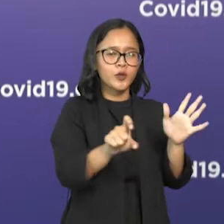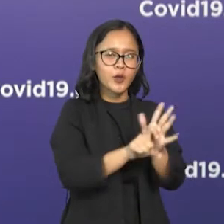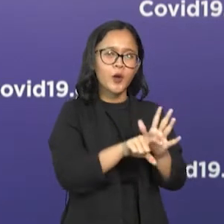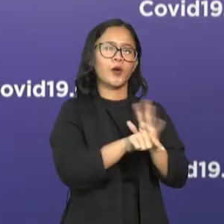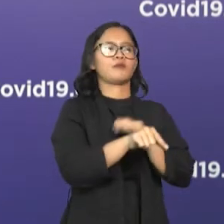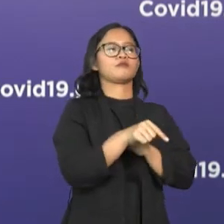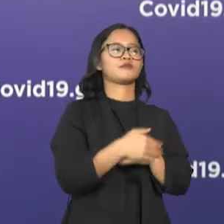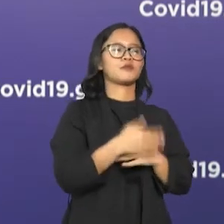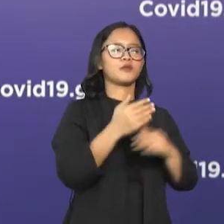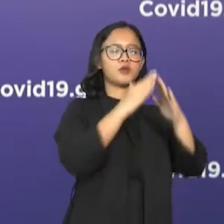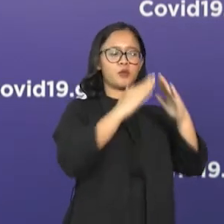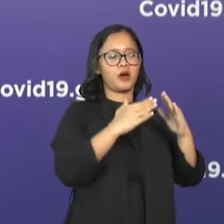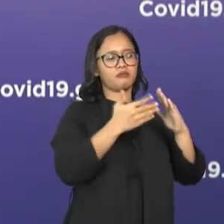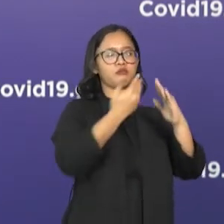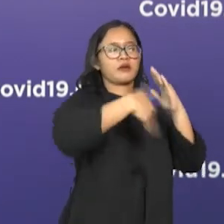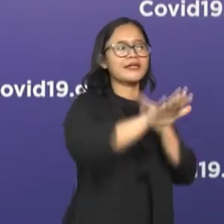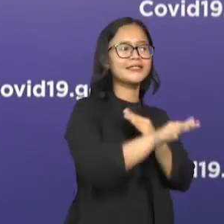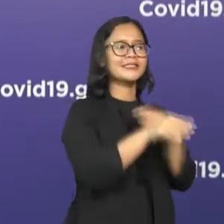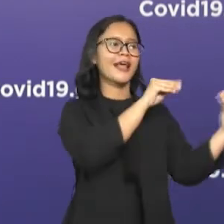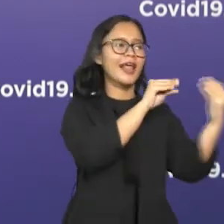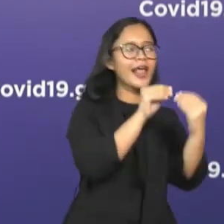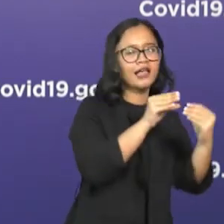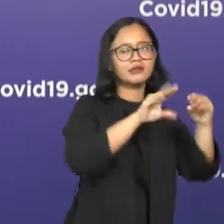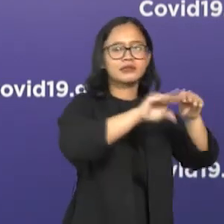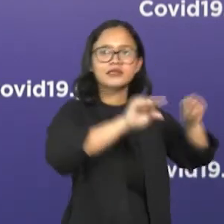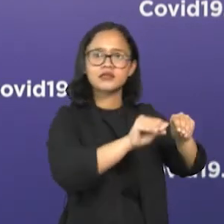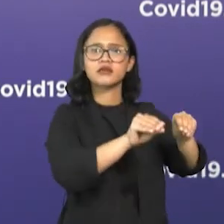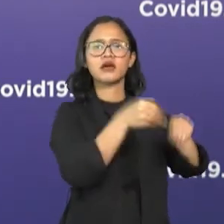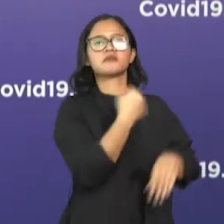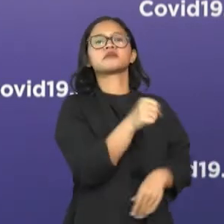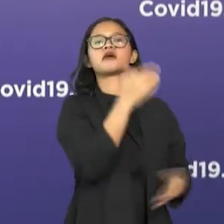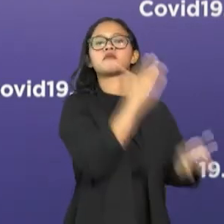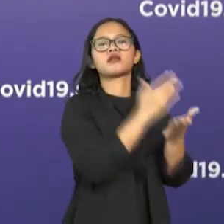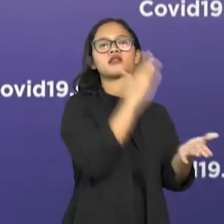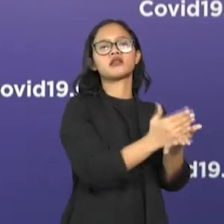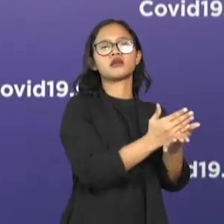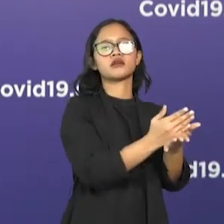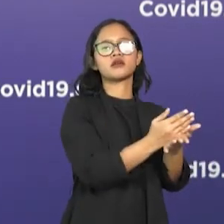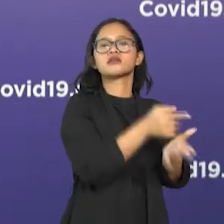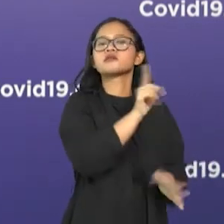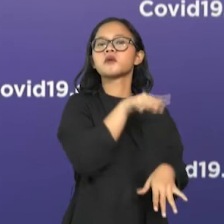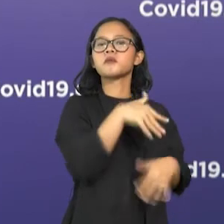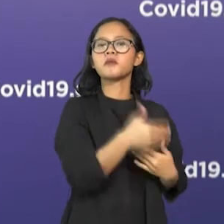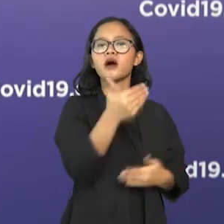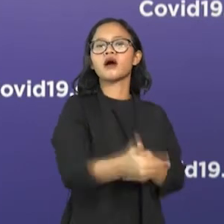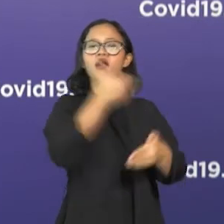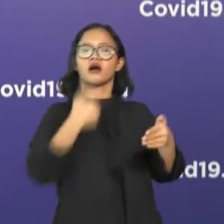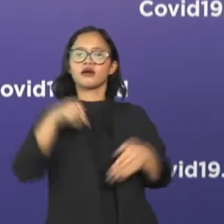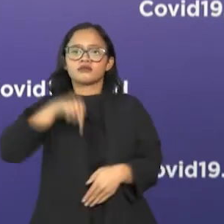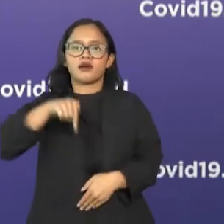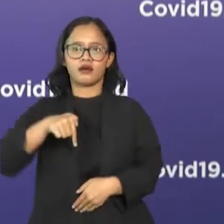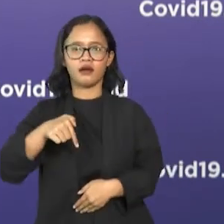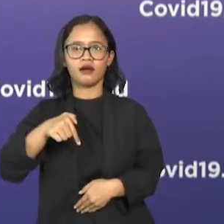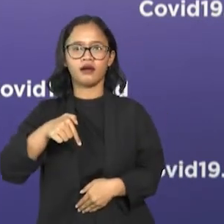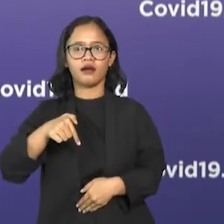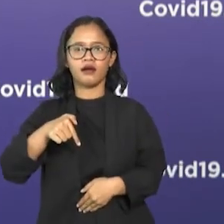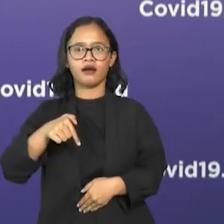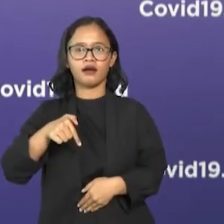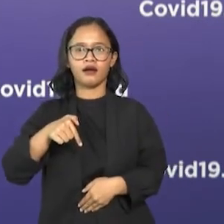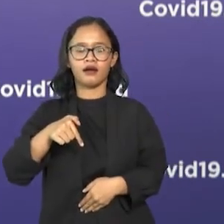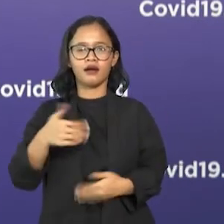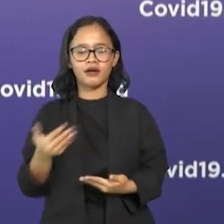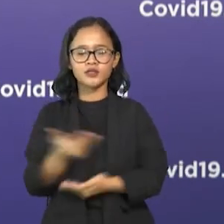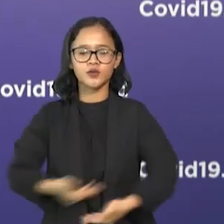lakukan di luar rumah itu terhenti sejenak oleh karena apa? Oleh karena kegiatan kita dihentikan